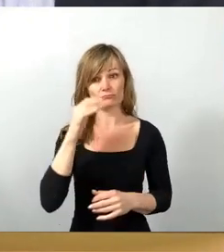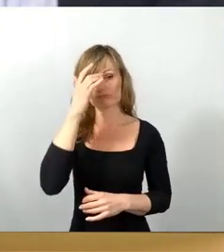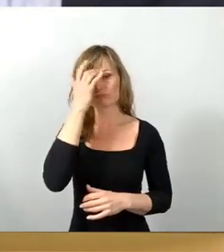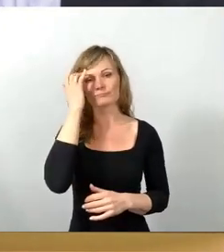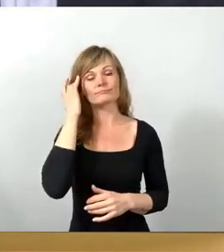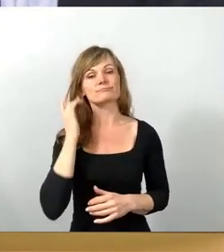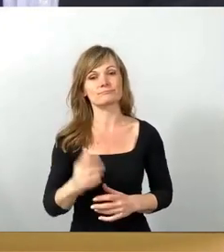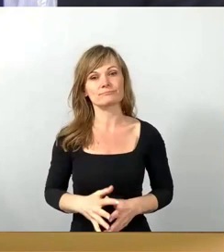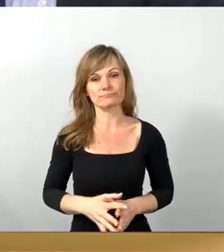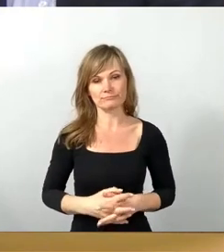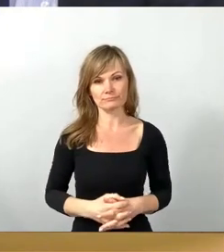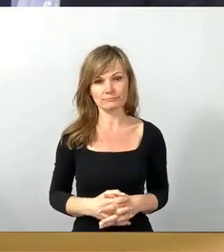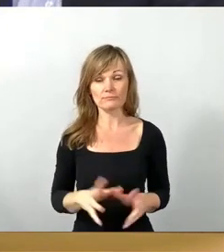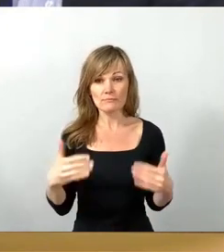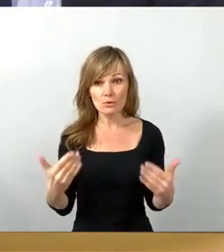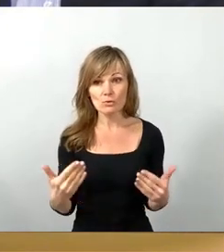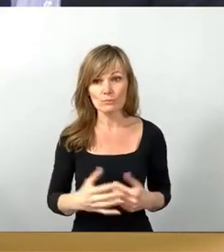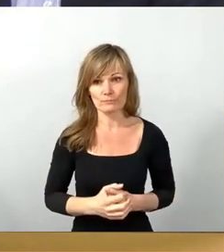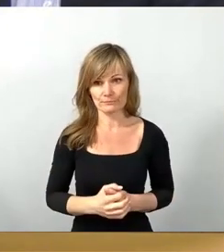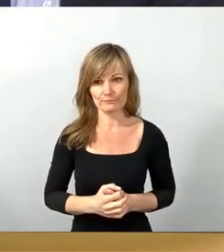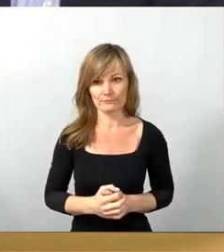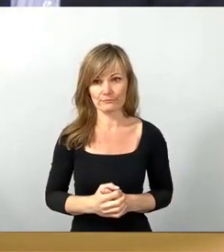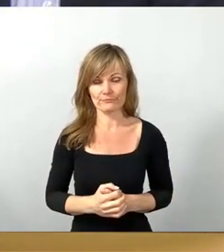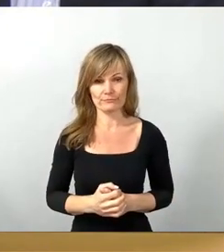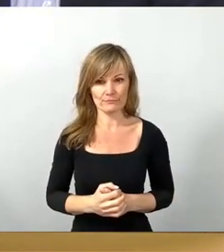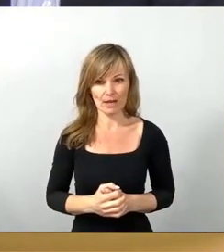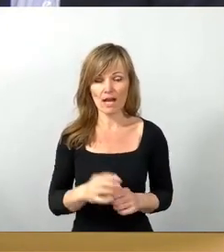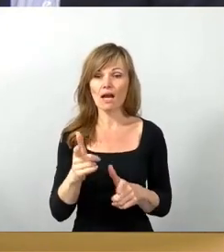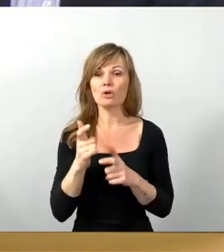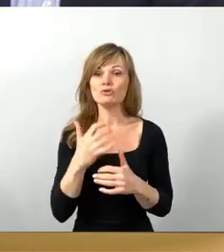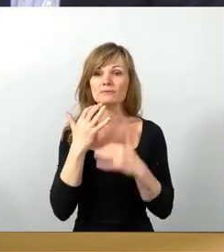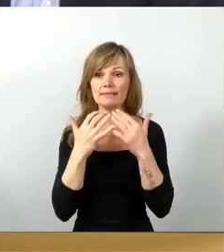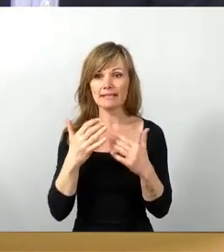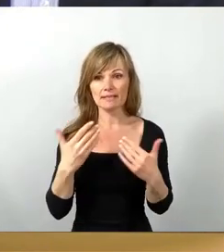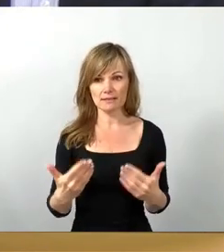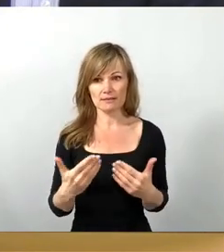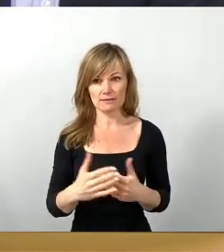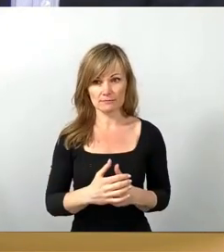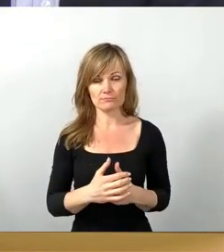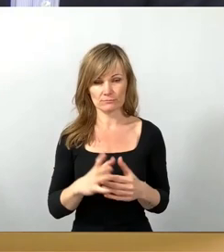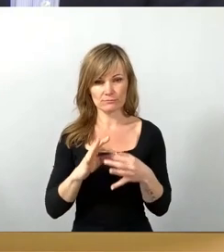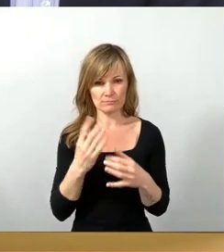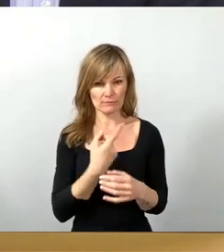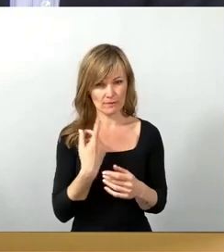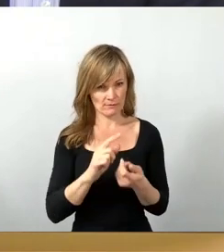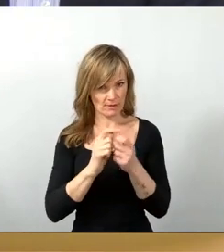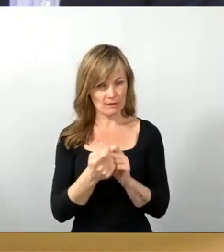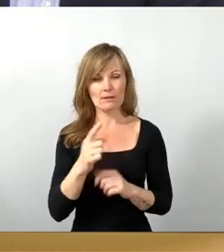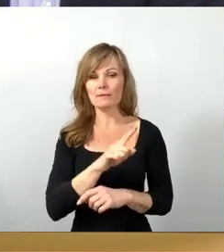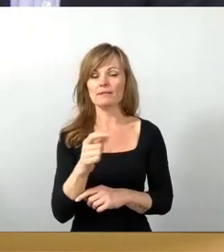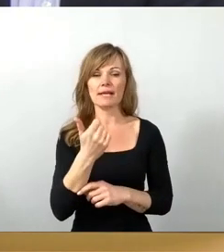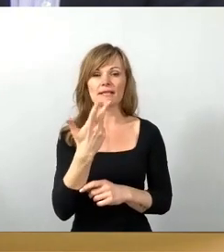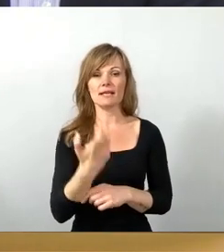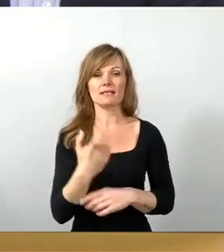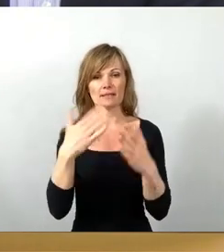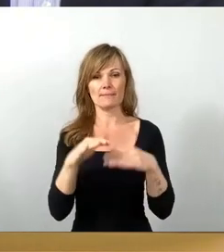Also hier wird man den Ausschussbericht insofern redaktionell verändern, dass der Stadtrat bis 31.12.24